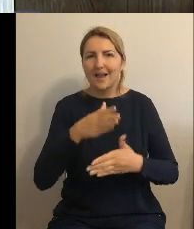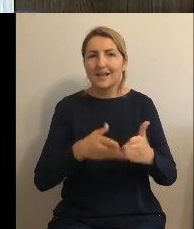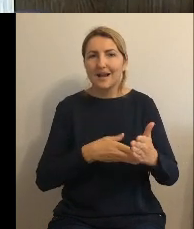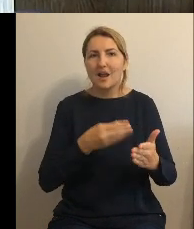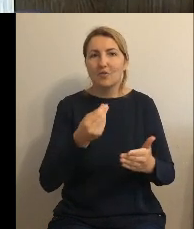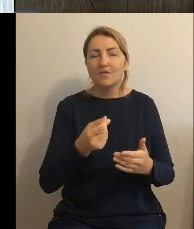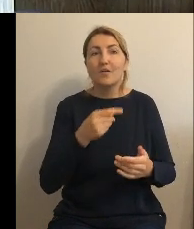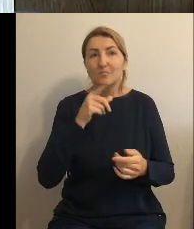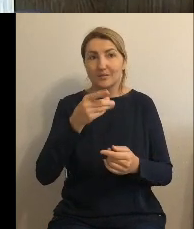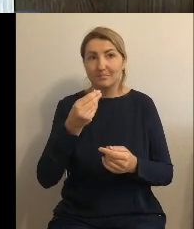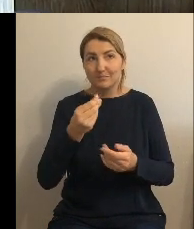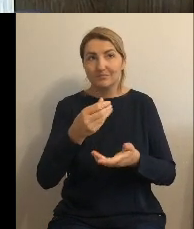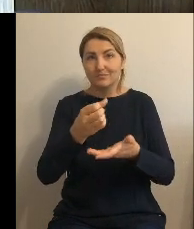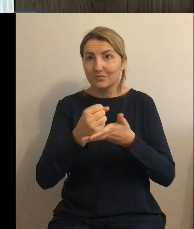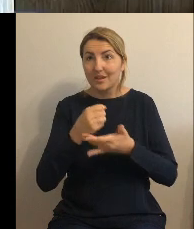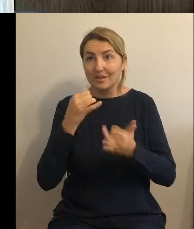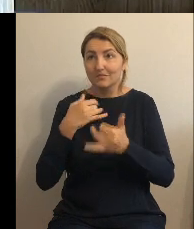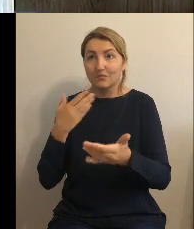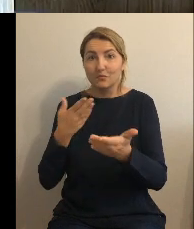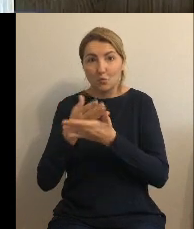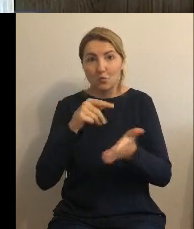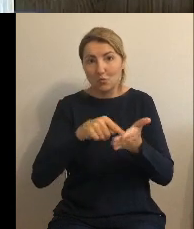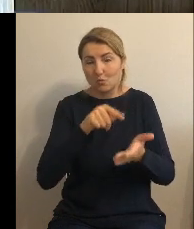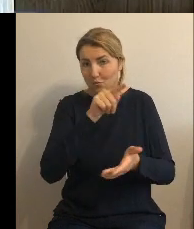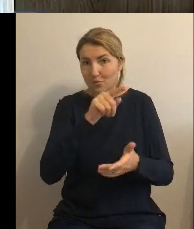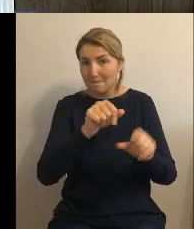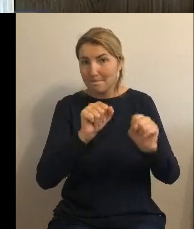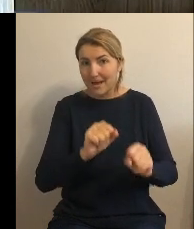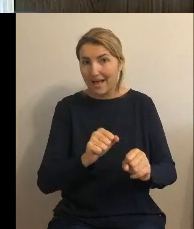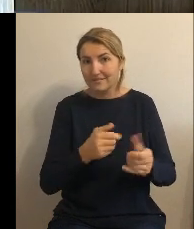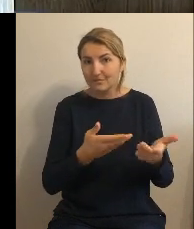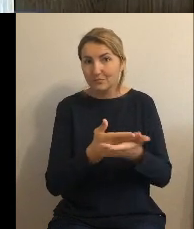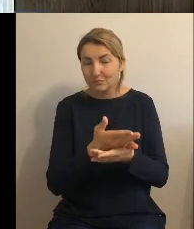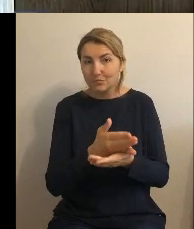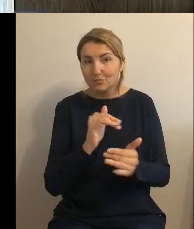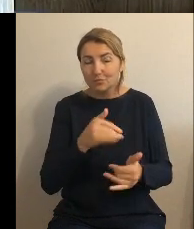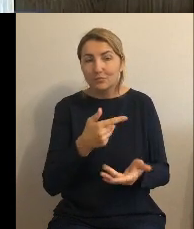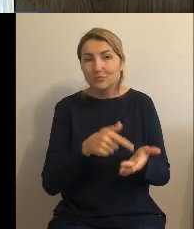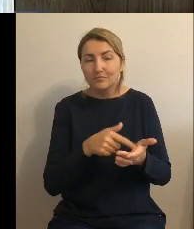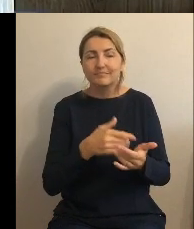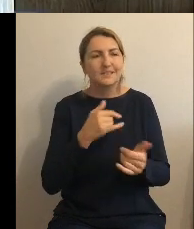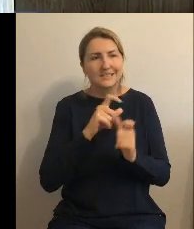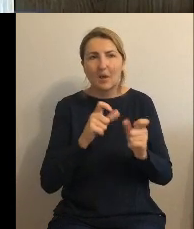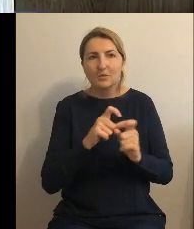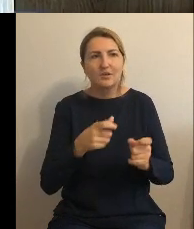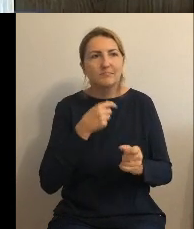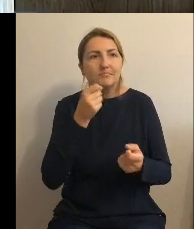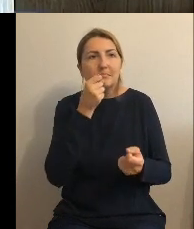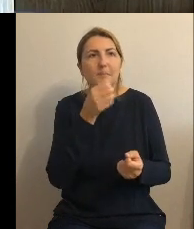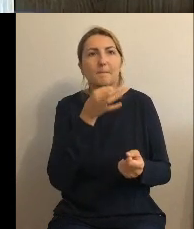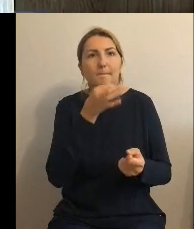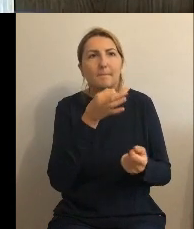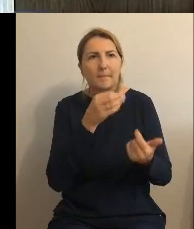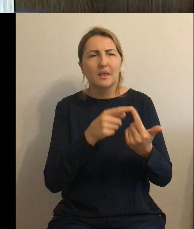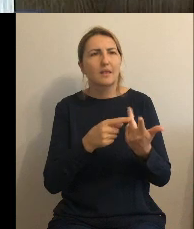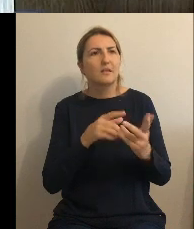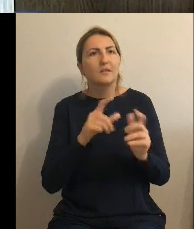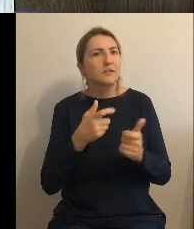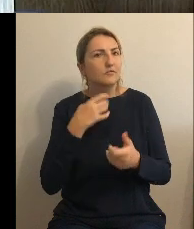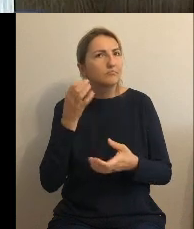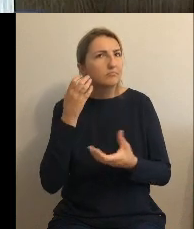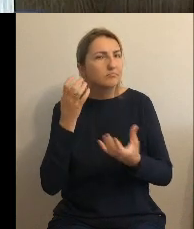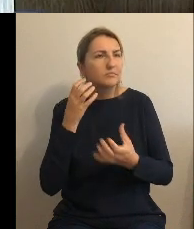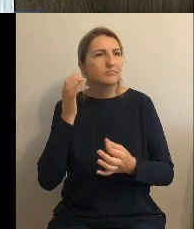pozyskać. I na bieżąco można powiedzieć, dopytujemy, kiedy, jak, co możemy zrobić. Czyli